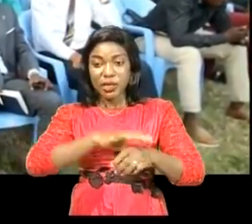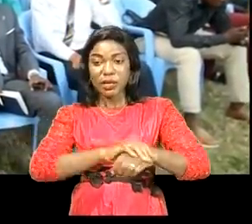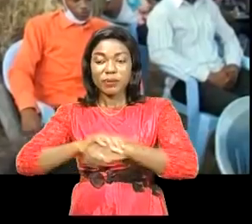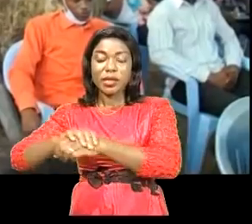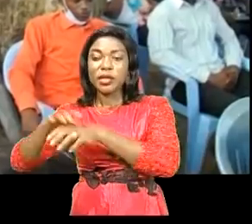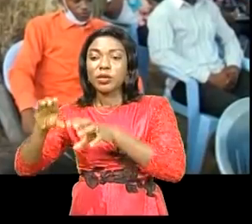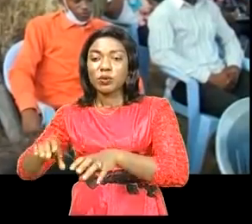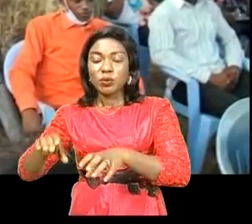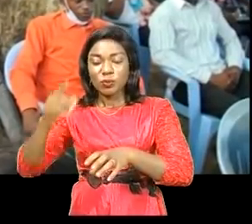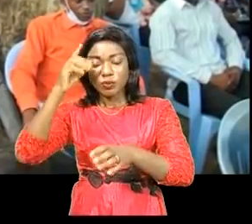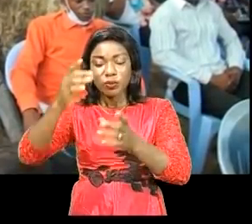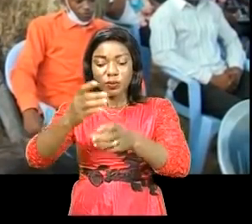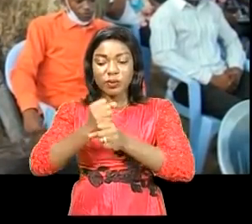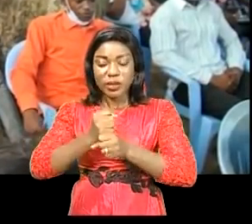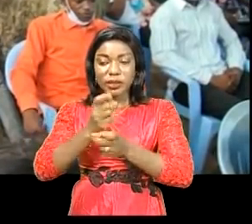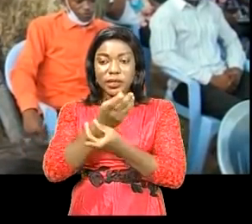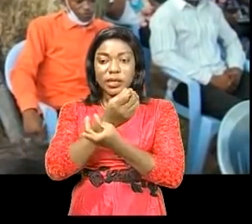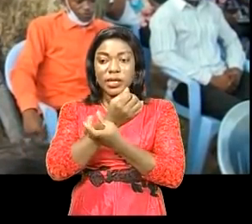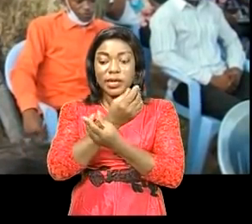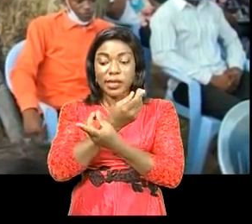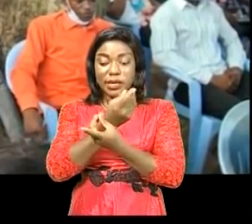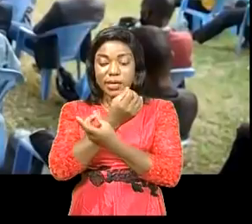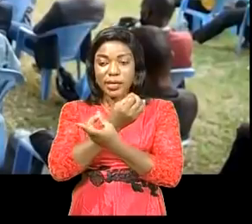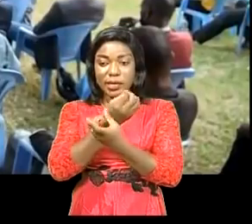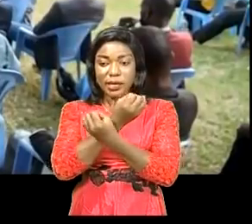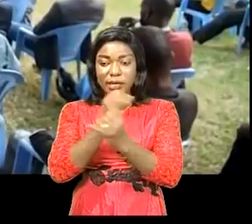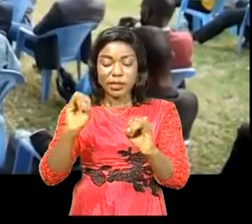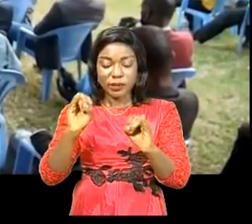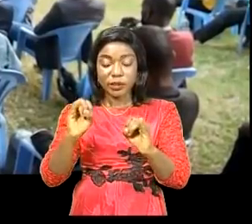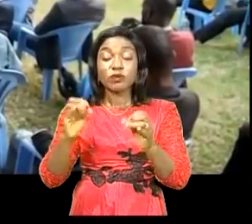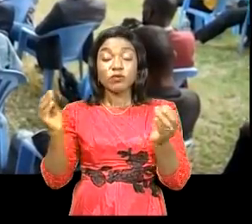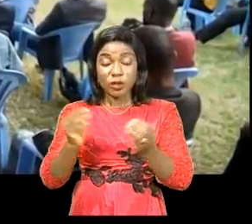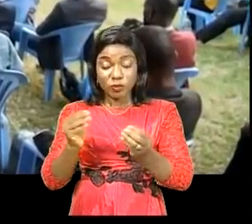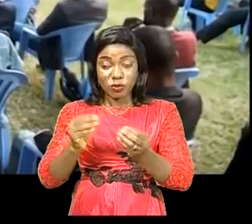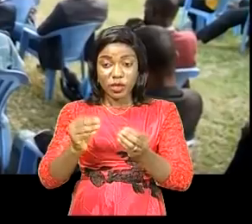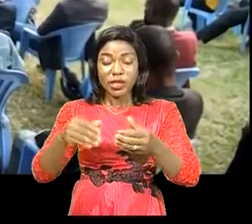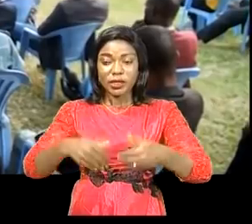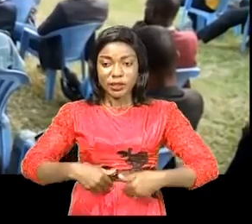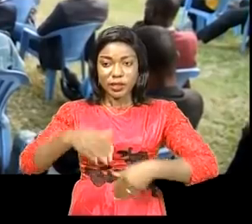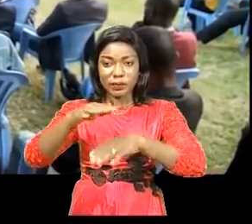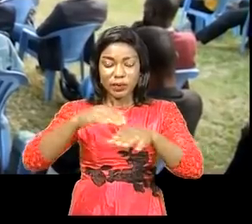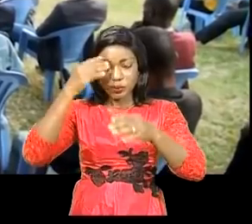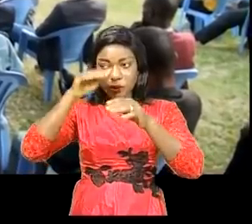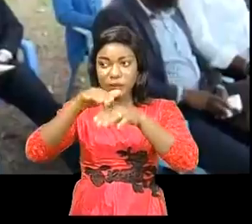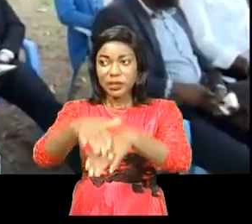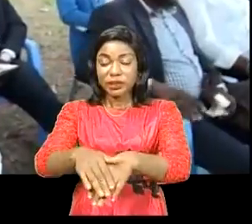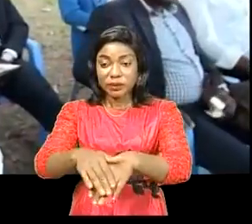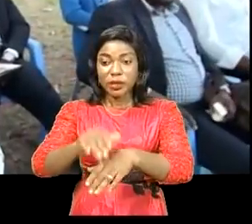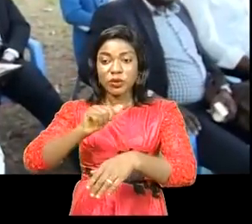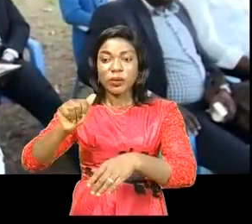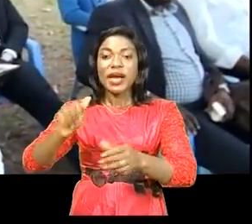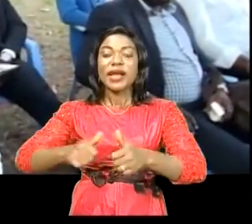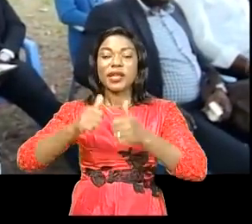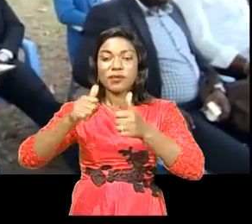obtenir son indépendance la jeunesse doit s'inspirer de ces modèles car elle est appelée à participer activement à la vie